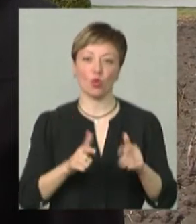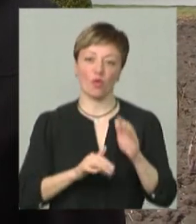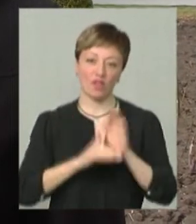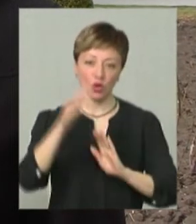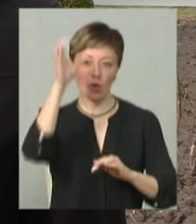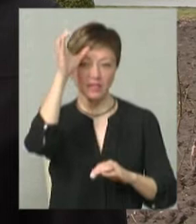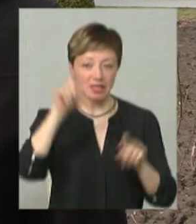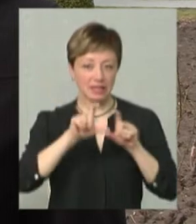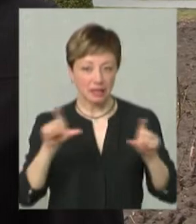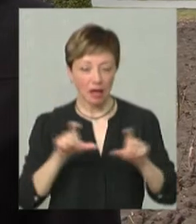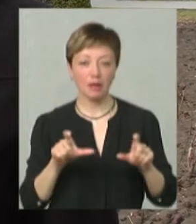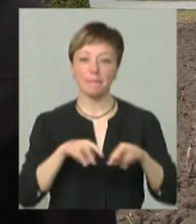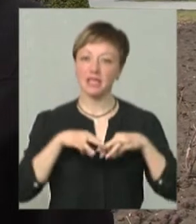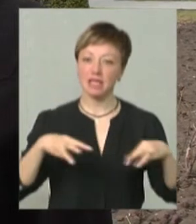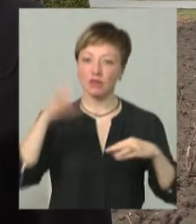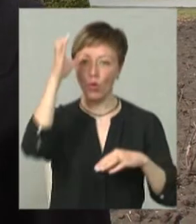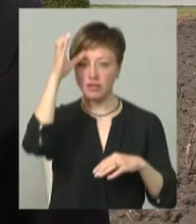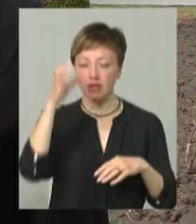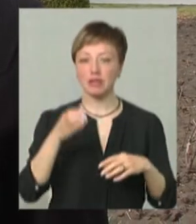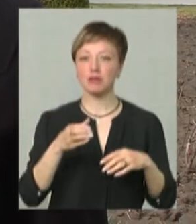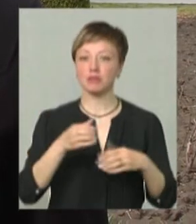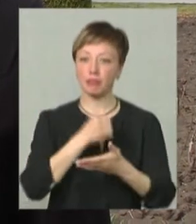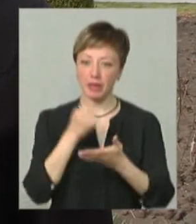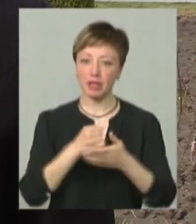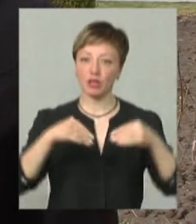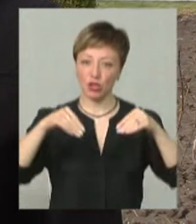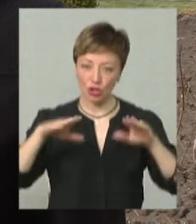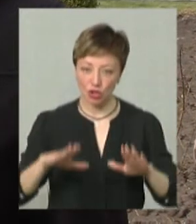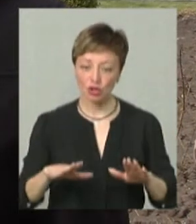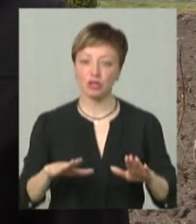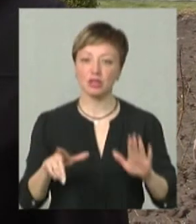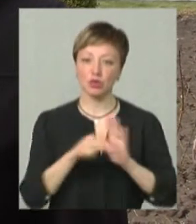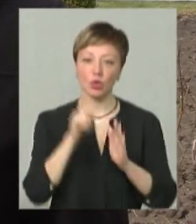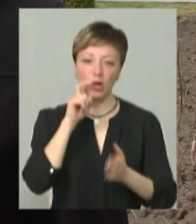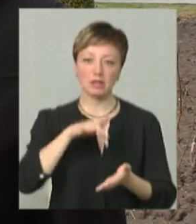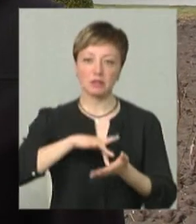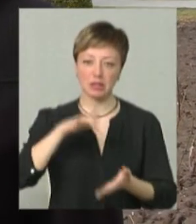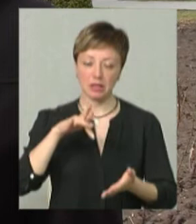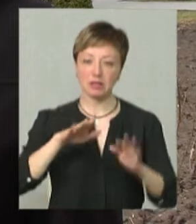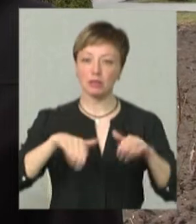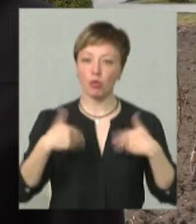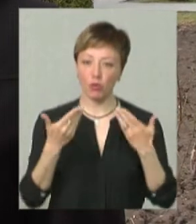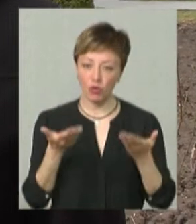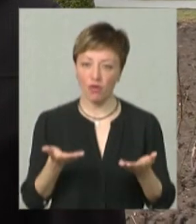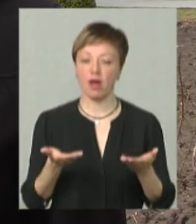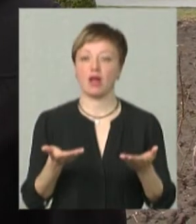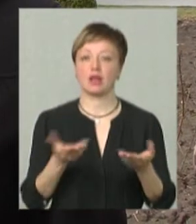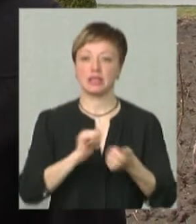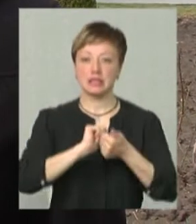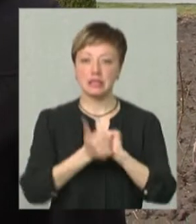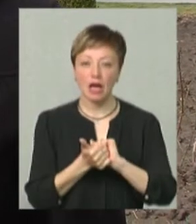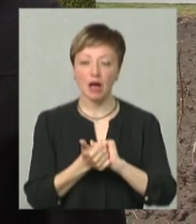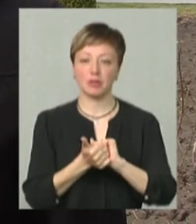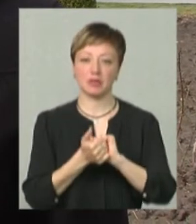освіти, Міністерство освіти разом з Українським центром запропонували, замість